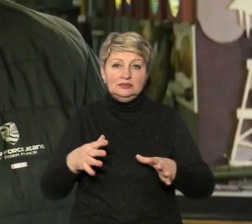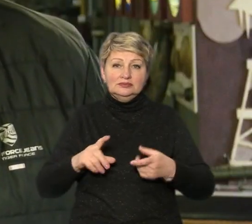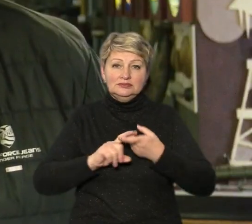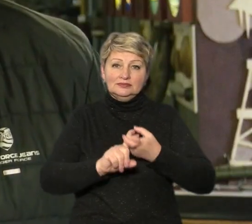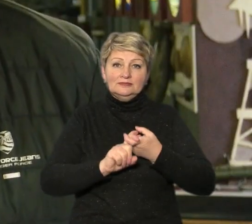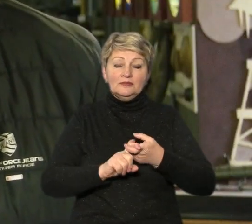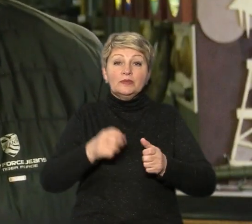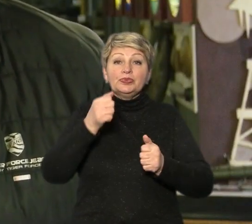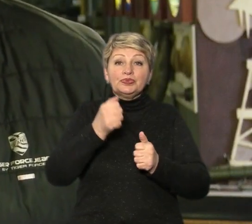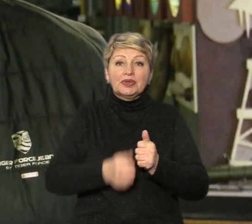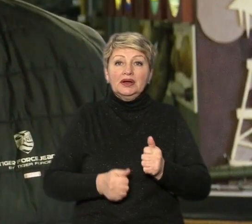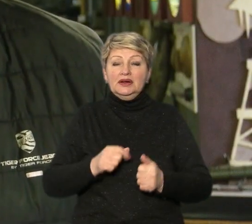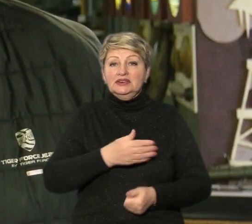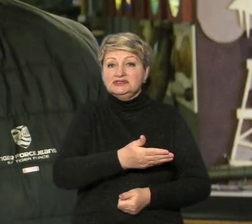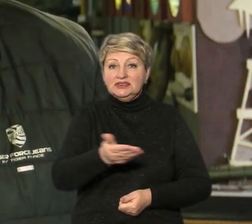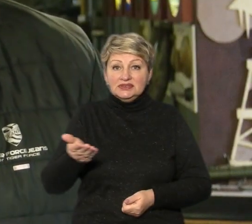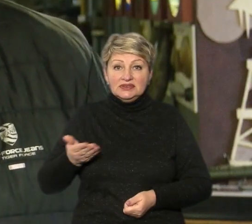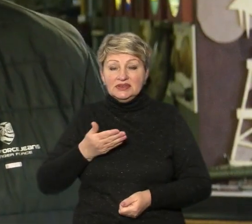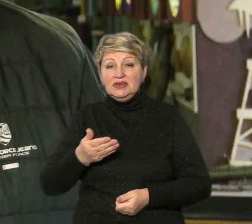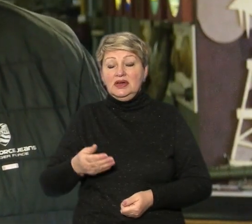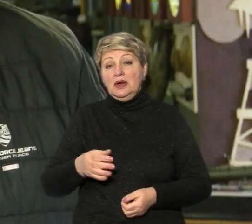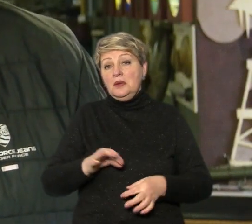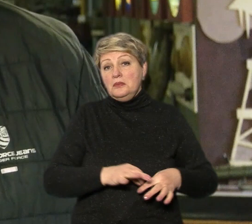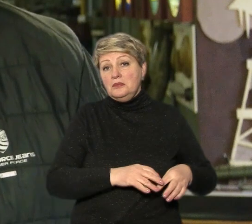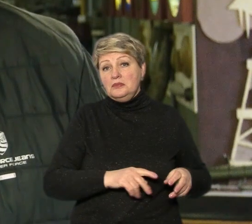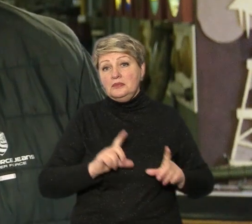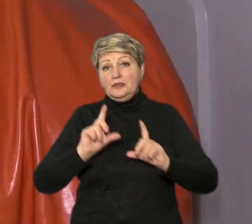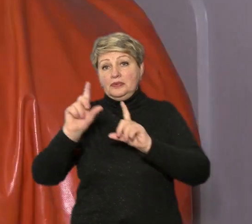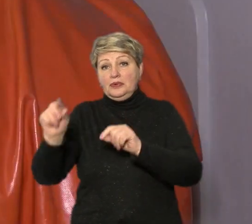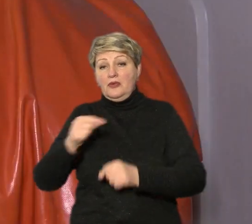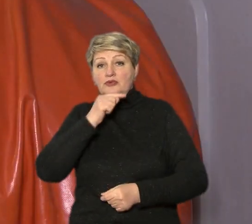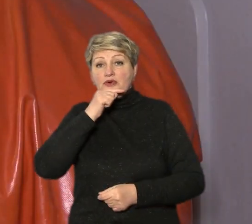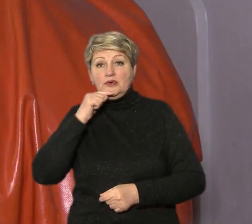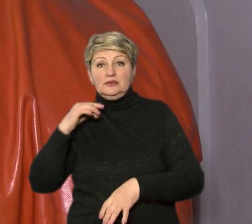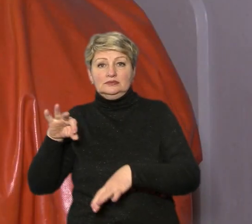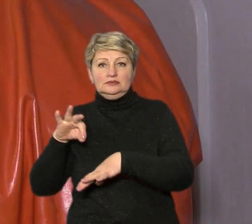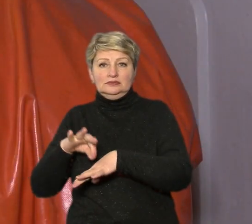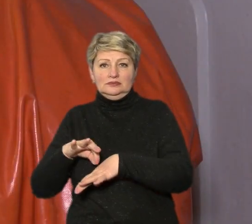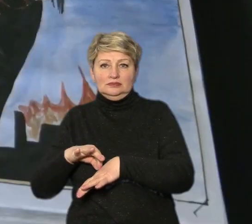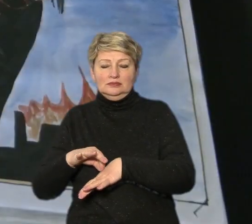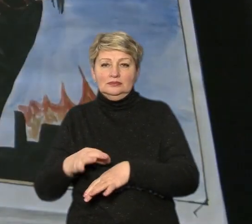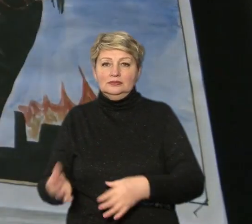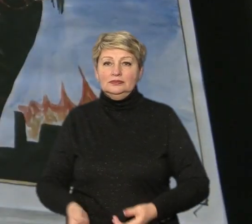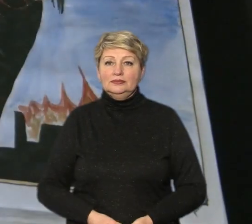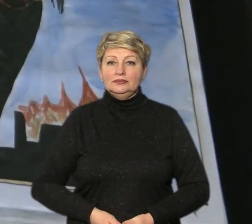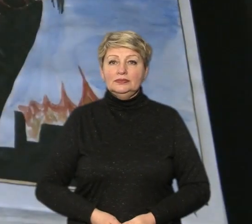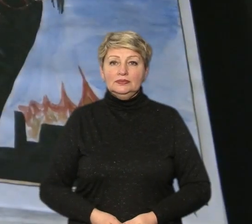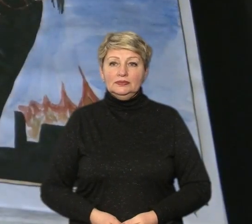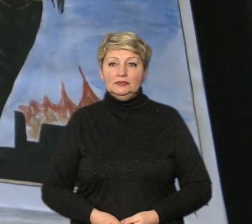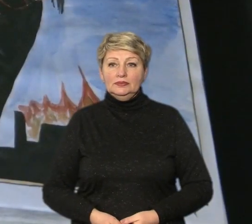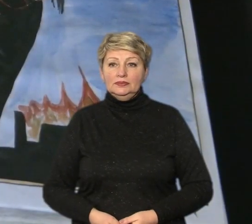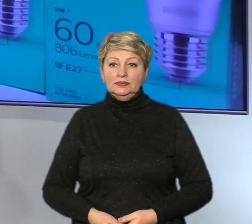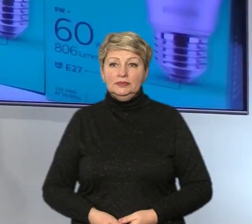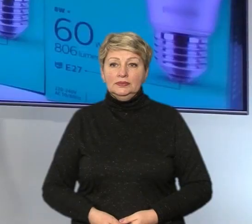них привез частину Чорнобиля до себе на родину в Росію. Тетяна Рева, Олег Кураш, Суспільне новини